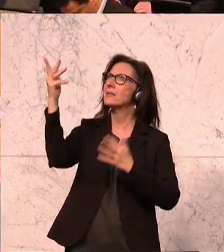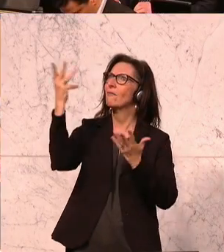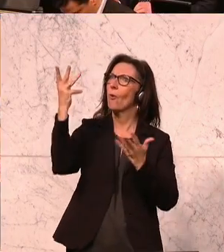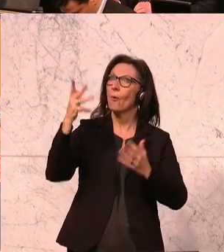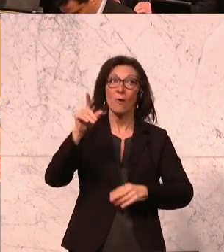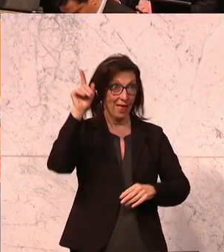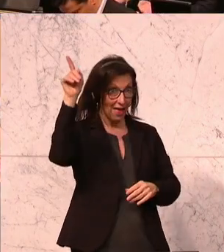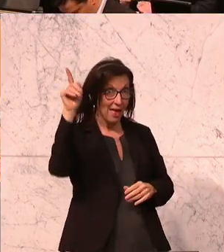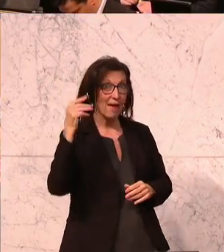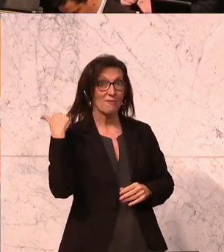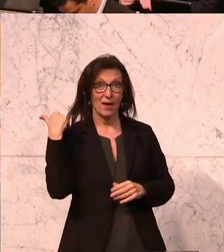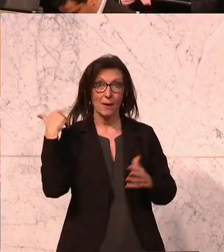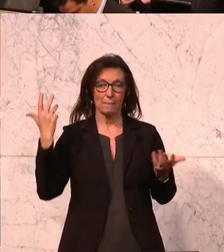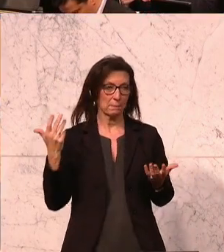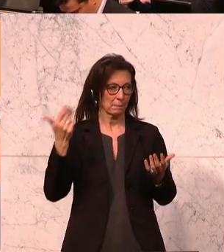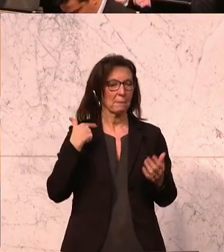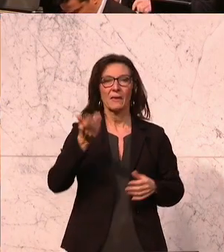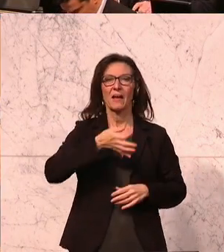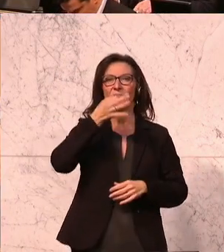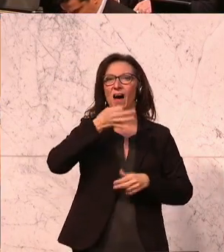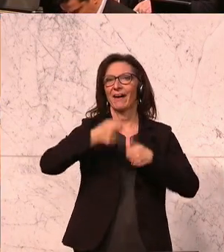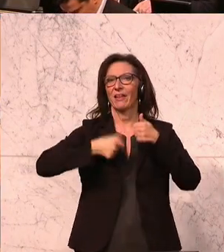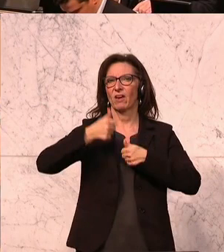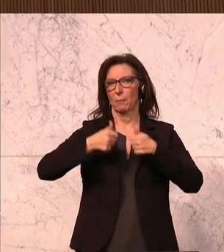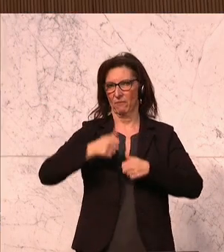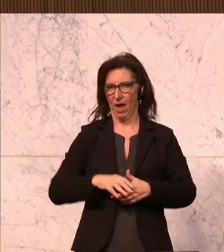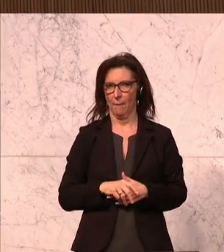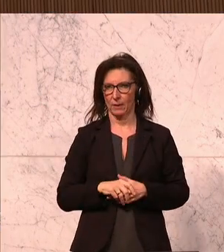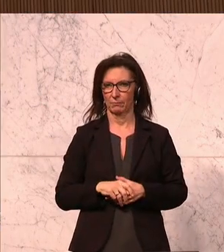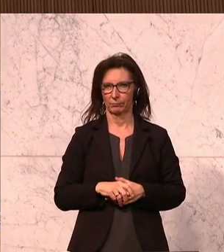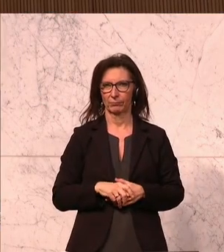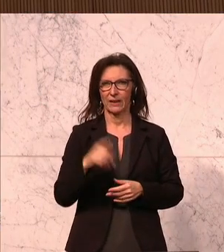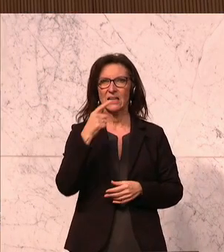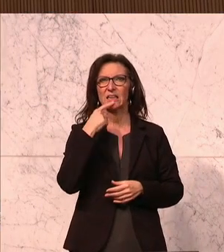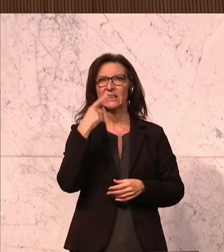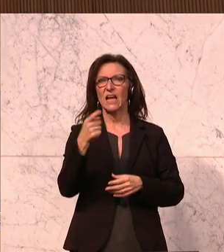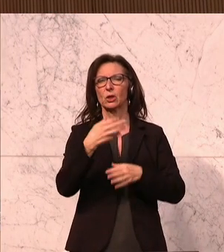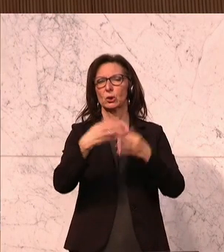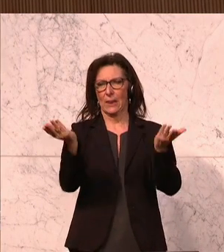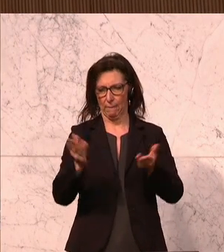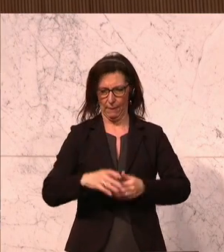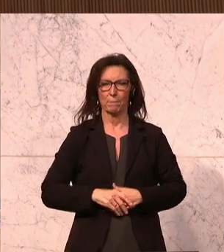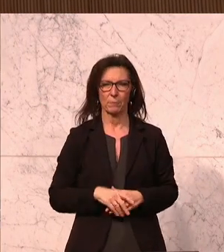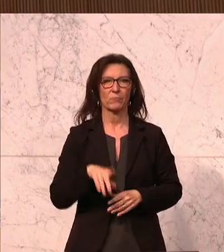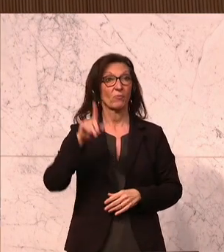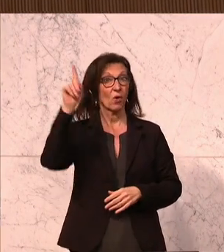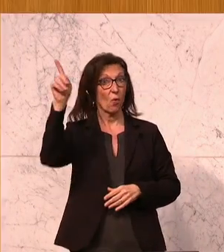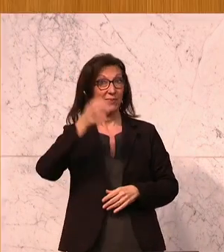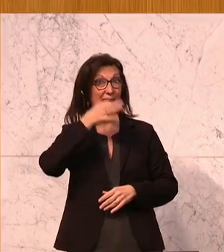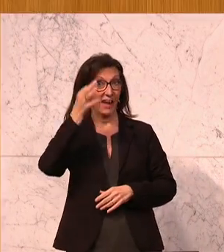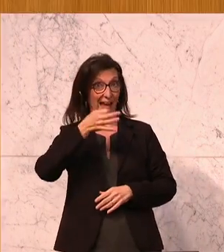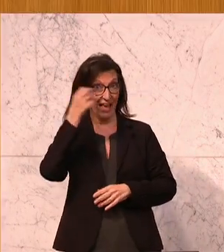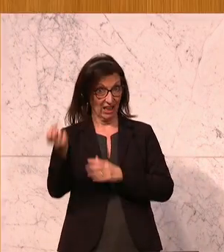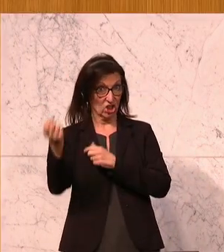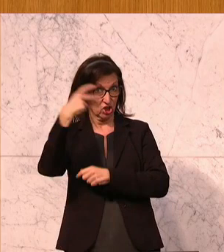Er hat im Rahmen, wir haben einen Redewettbewerb gemacht, denn es sagt sonst keiner Challenge und hat uns eine Rede eingeschickt,